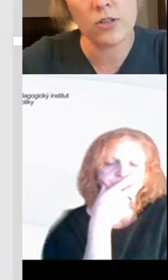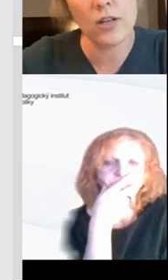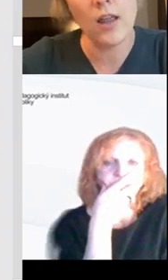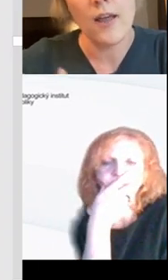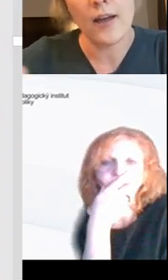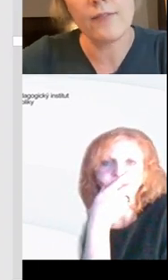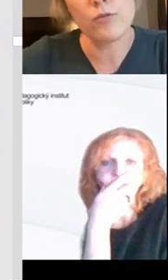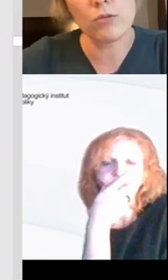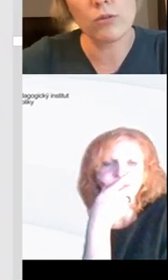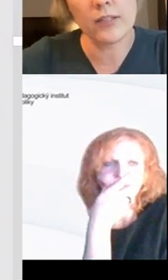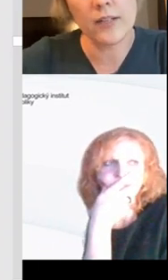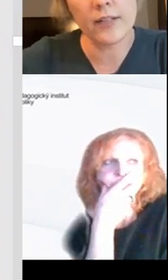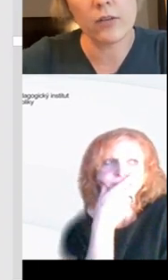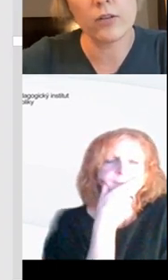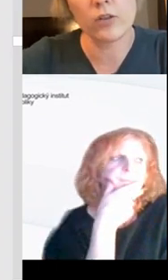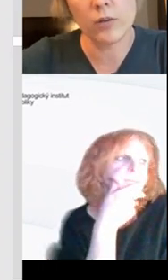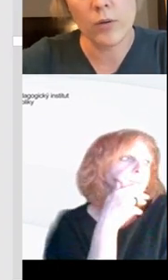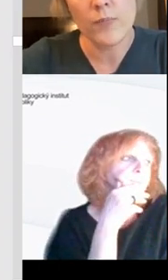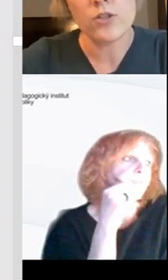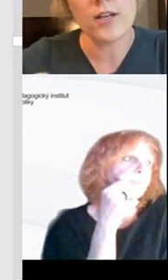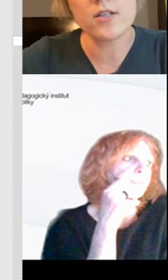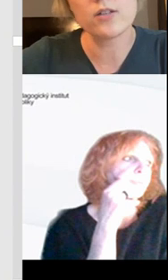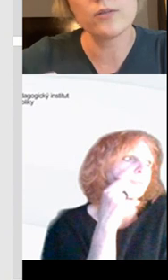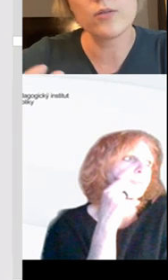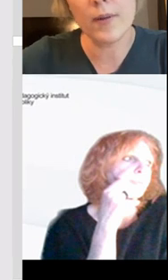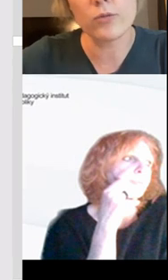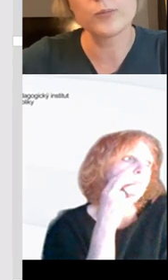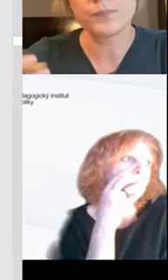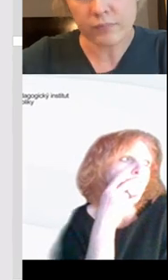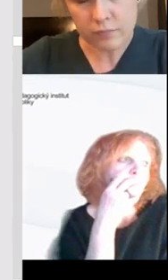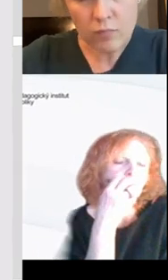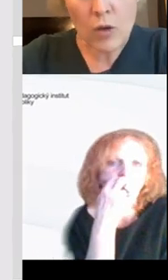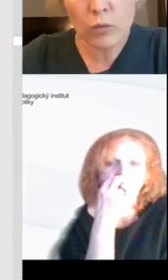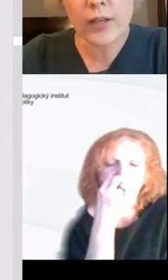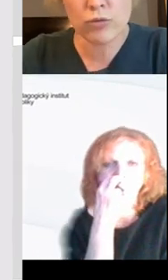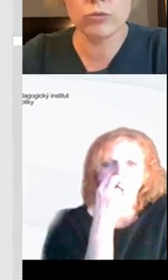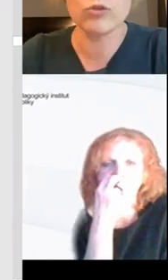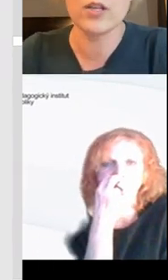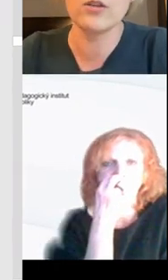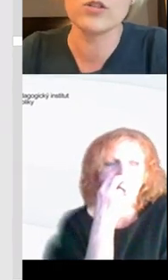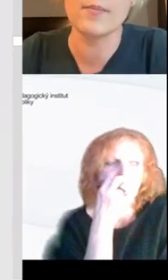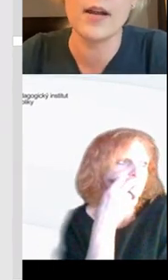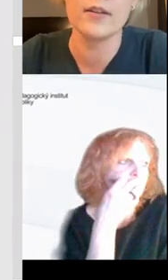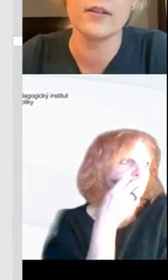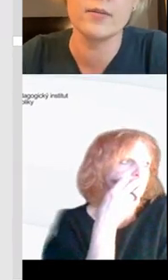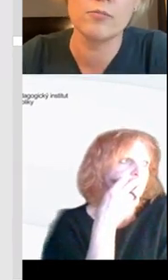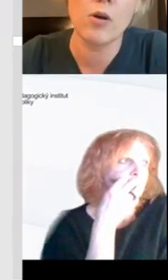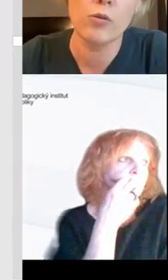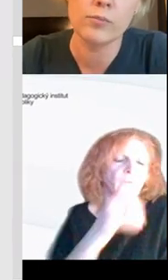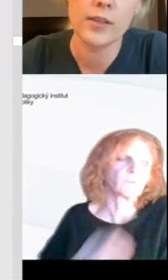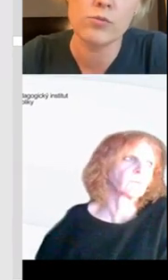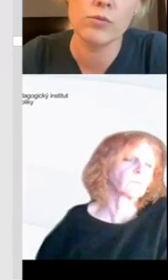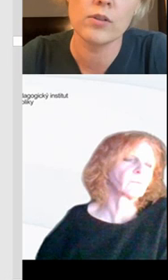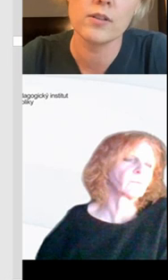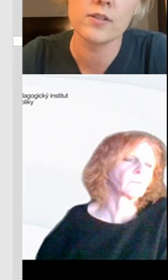kompetenci ještě dál, a nevyužít tu digitální technologii k tomu, že já si opravdu ulehčuju to čtení. To znamená, děti